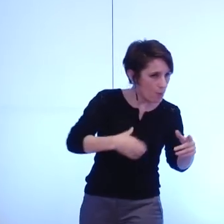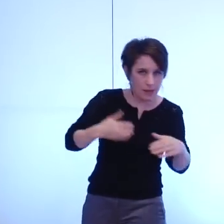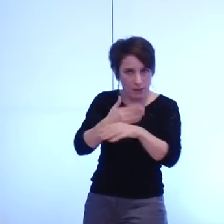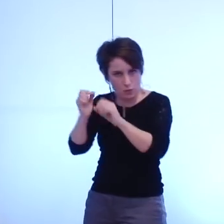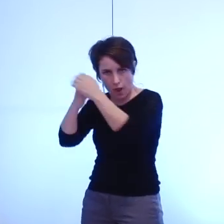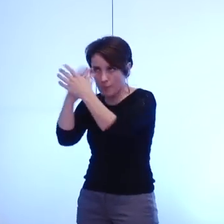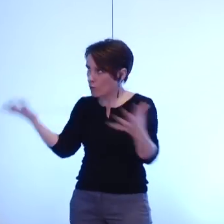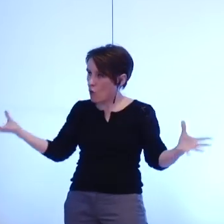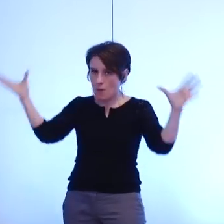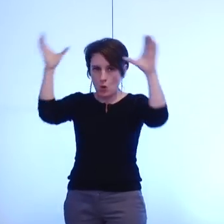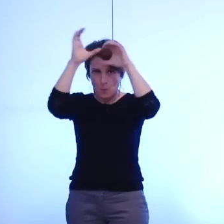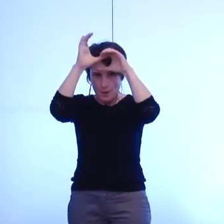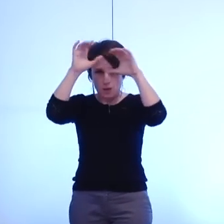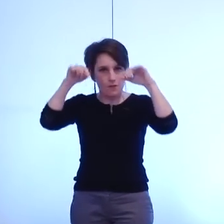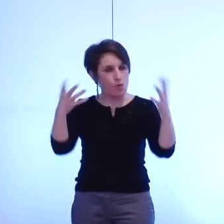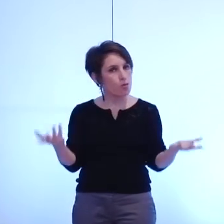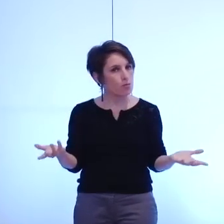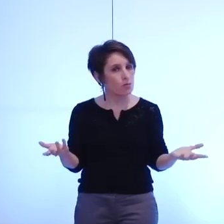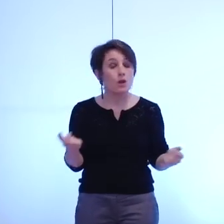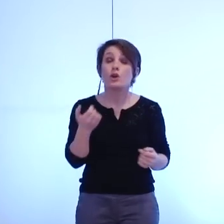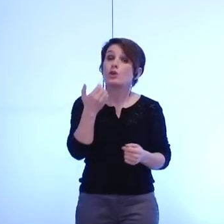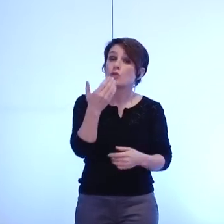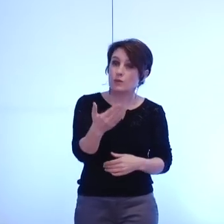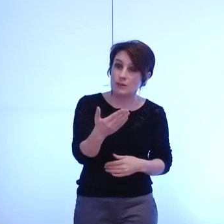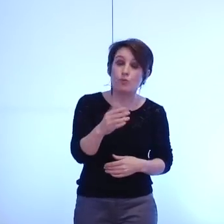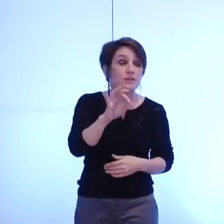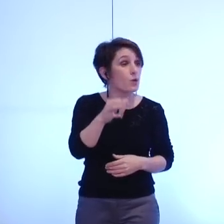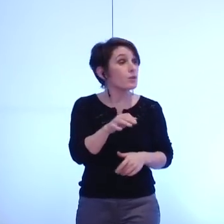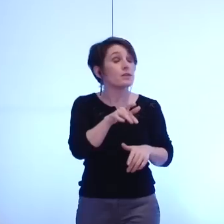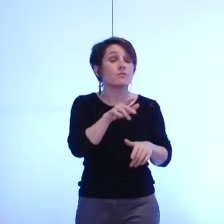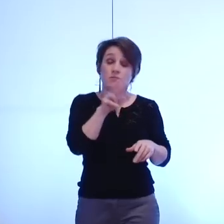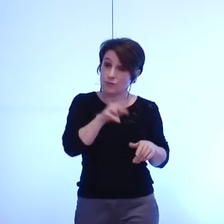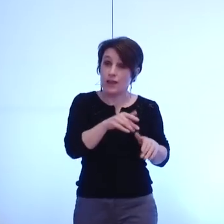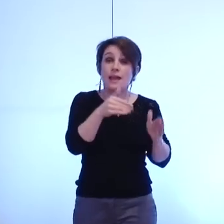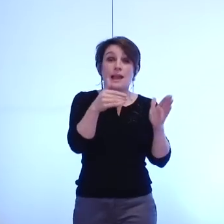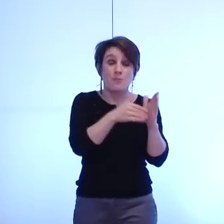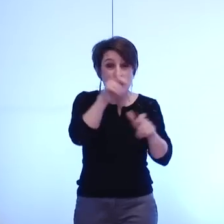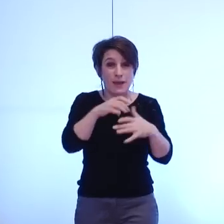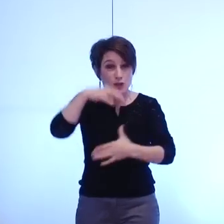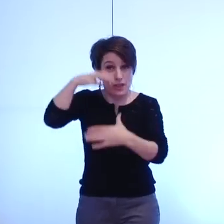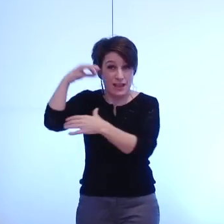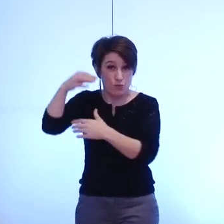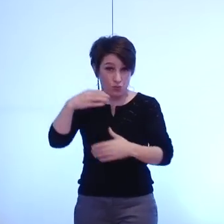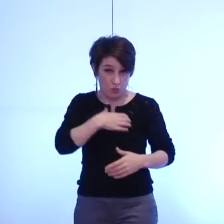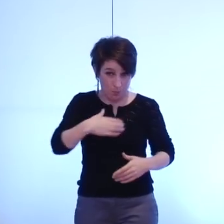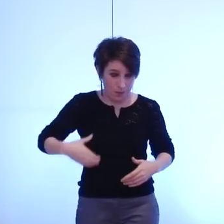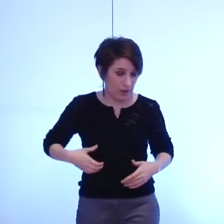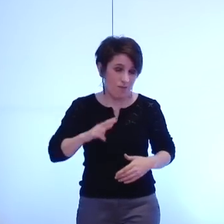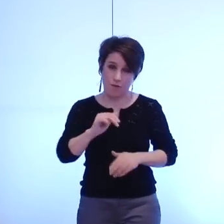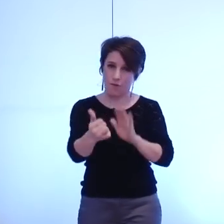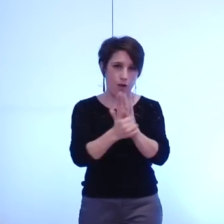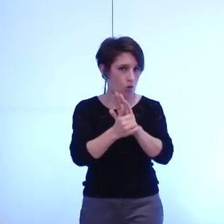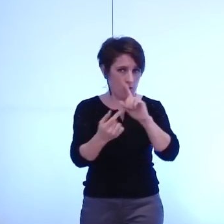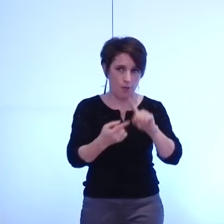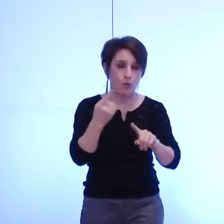pour cela les 1000 élus communaux qui sont dans ces 49 communes auront un rôle majeur à jouer au travers des